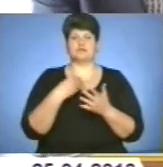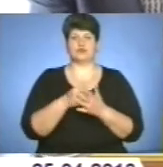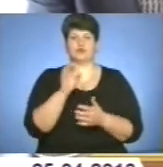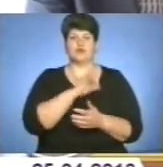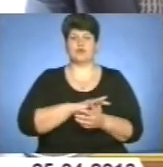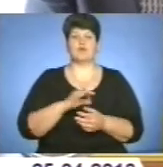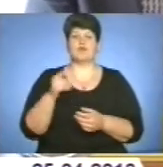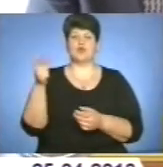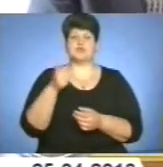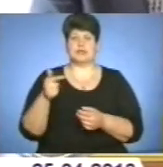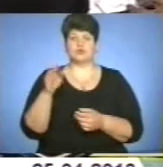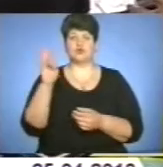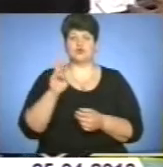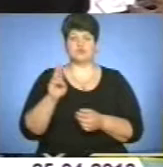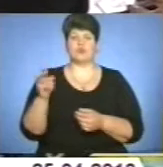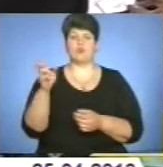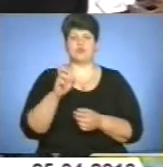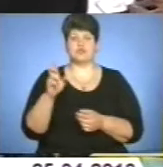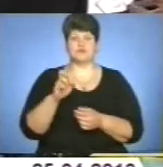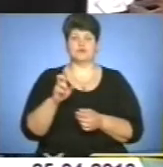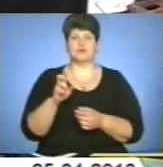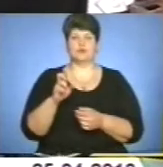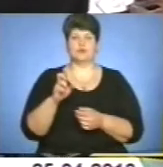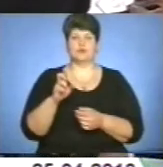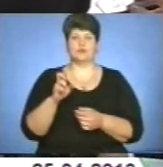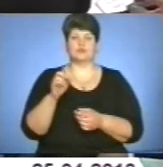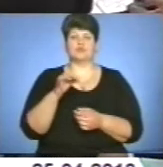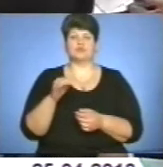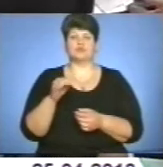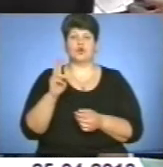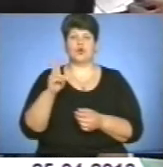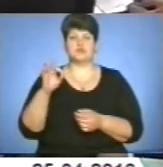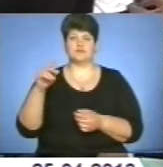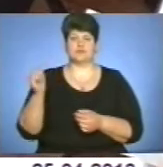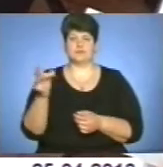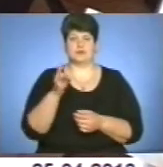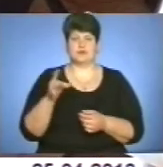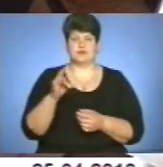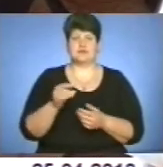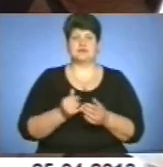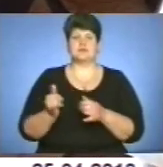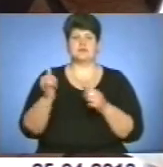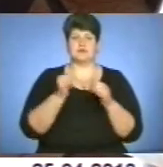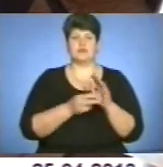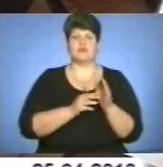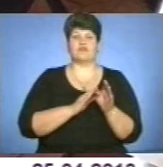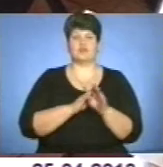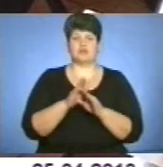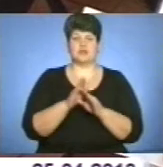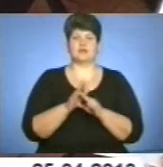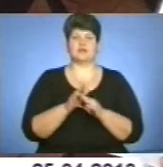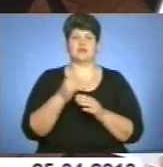Козівському та Борщівському районах. Водночас не забезпечило виконання планових показників на 2% управління у